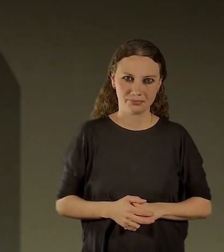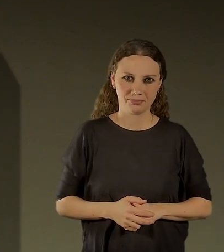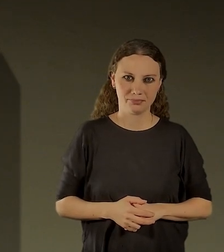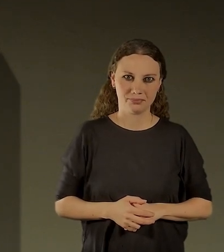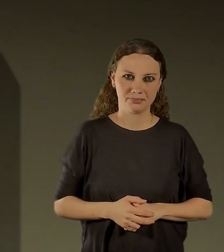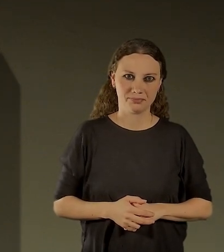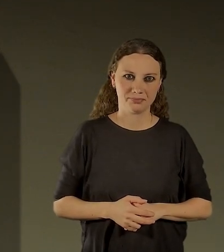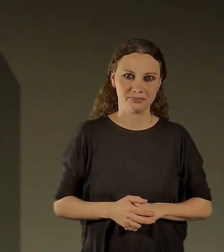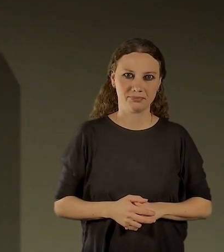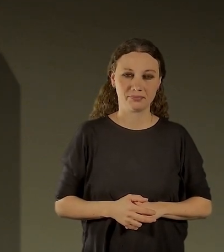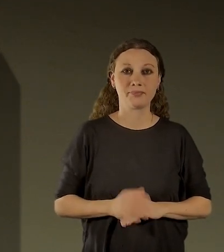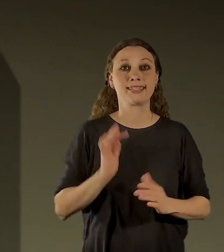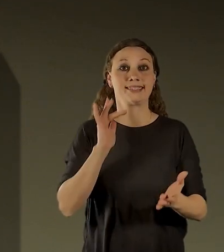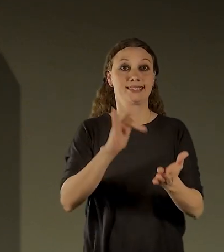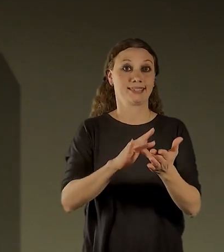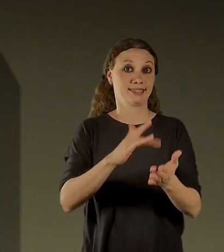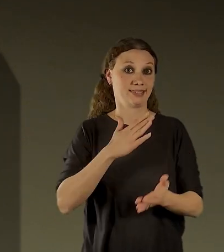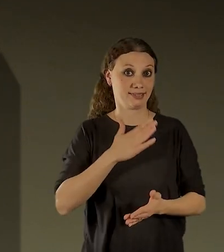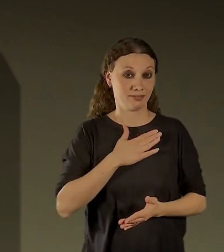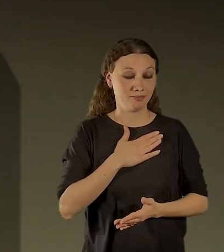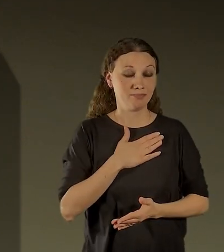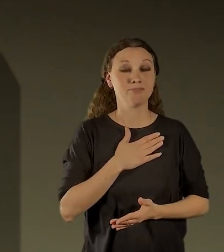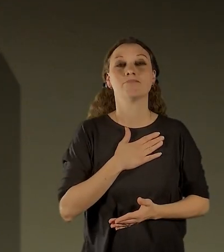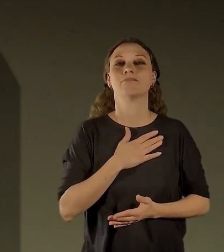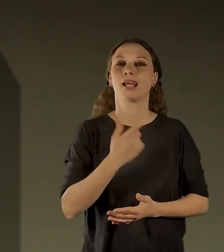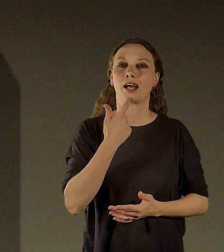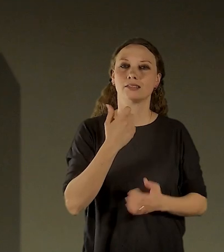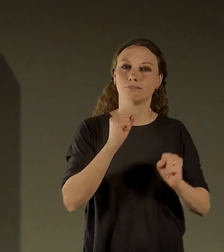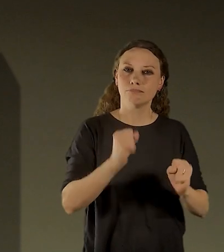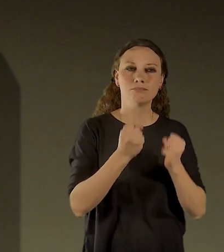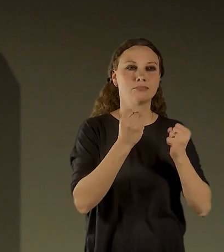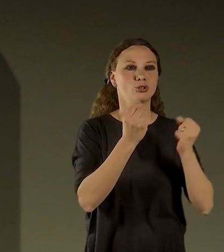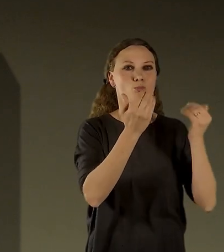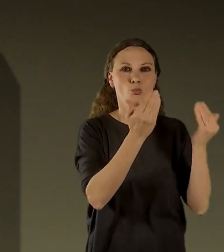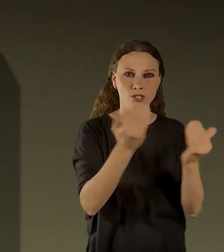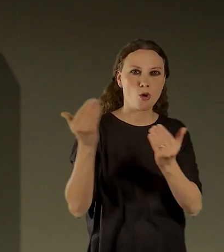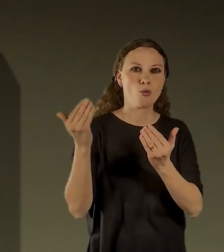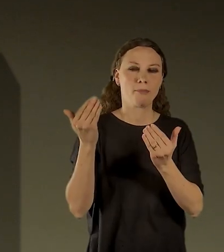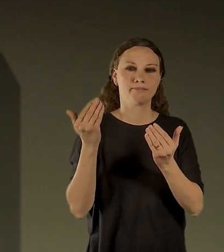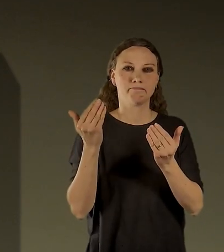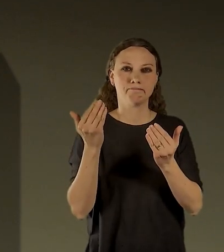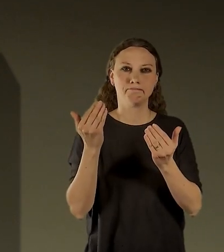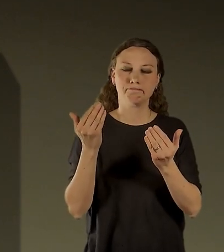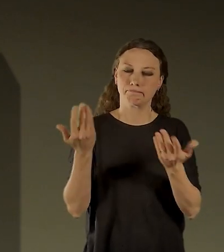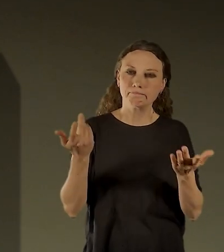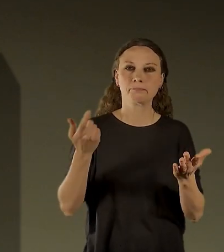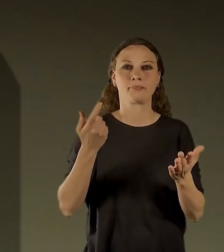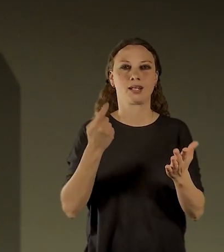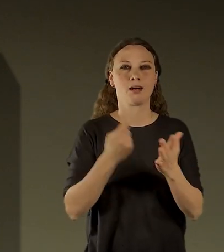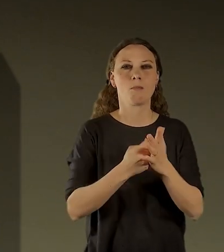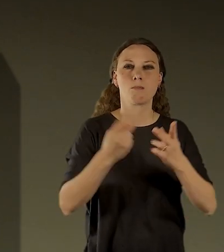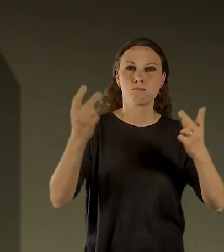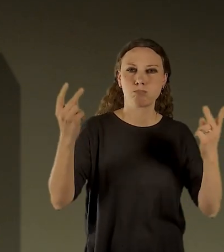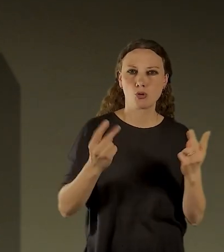Ambicí je vytvořit instituci, která bude odpovídajícím způsobem podobná a